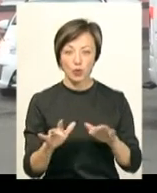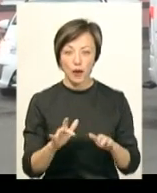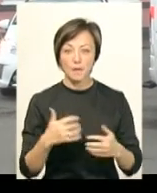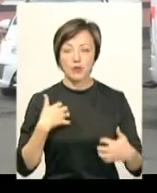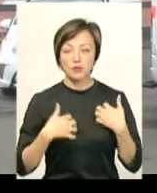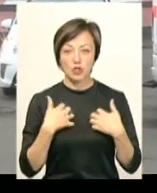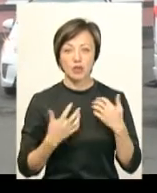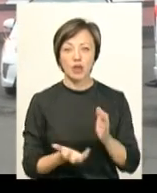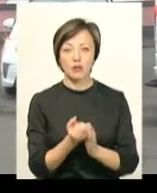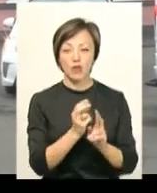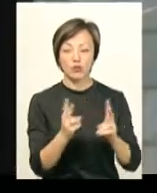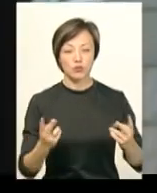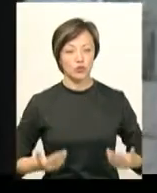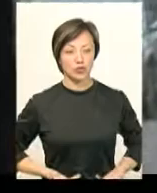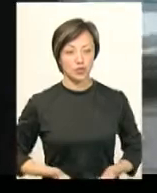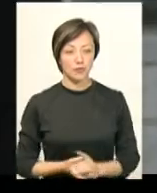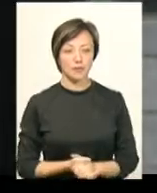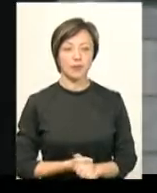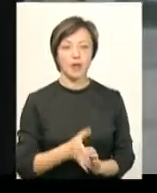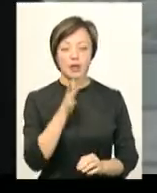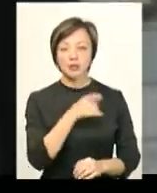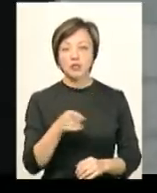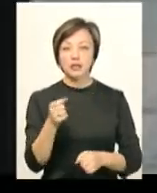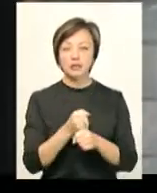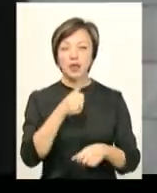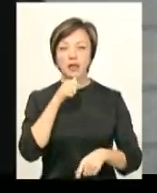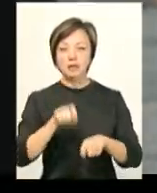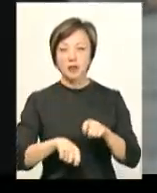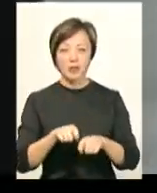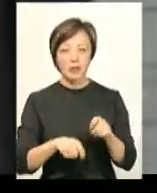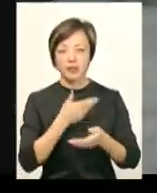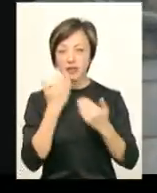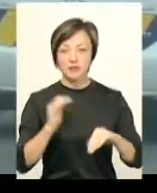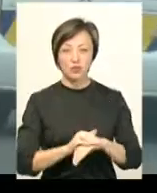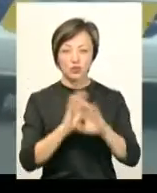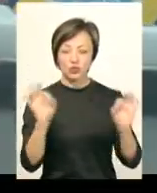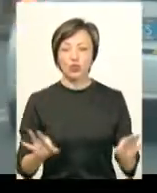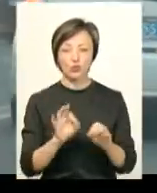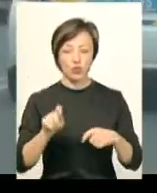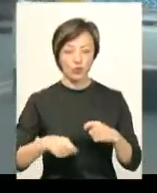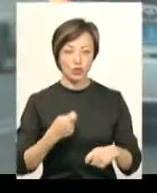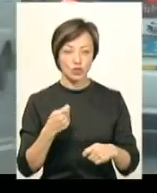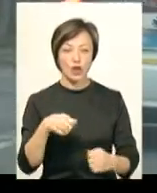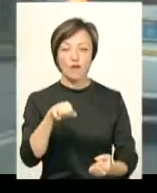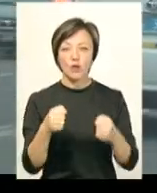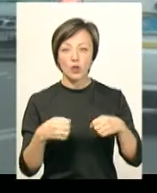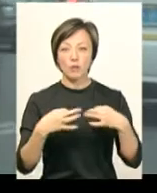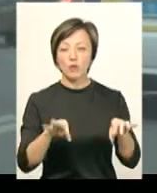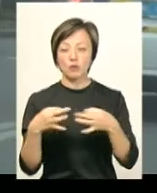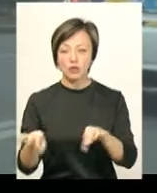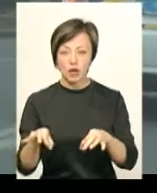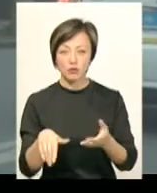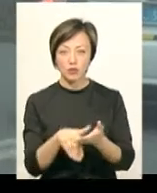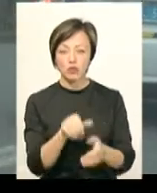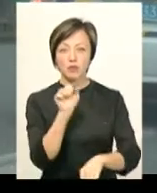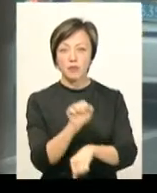поспішають рятувати комусь життя. Під час відпрацювання експерименту не зафіксовано жодного порушення. Водії пропускали швидку,